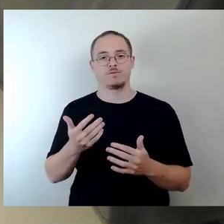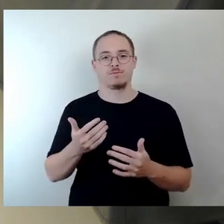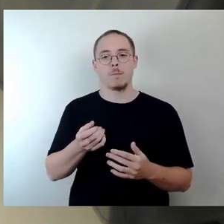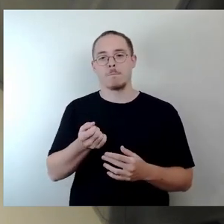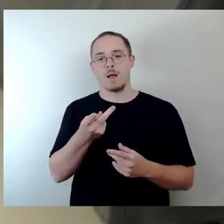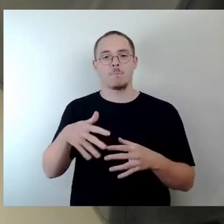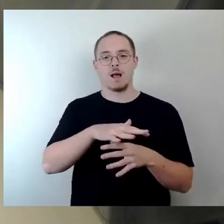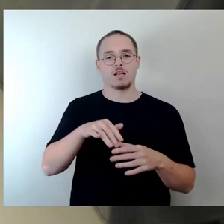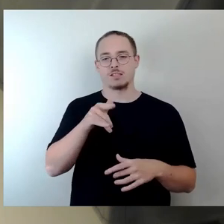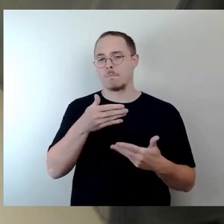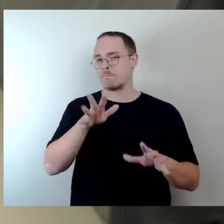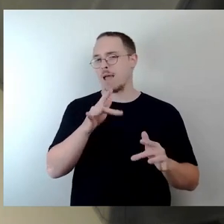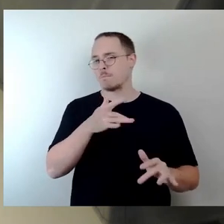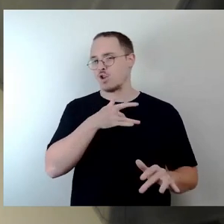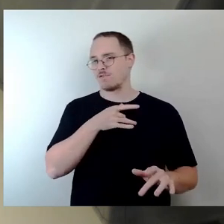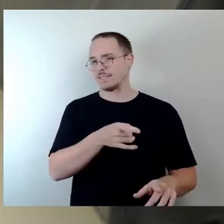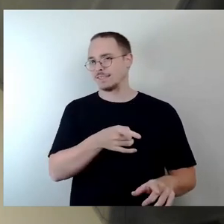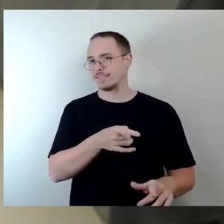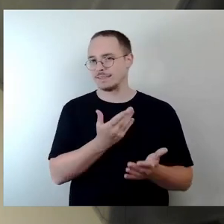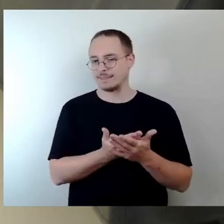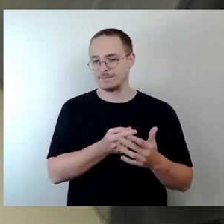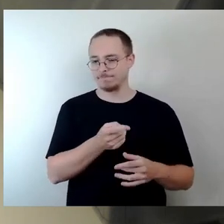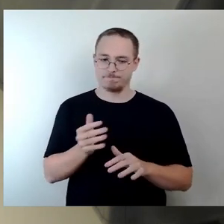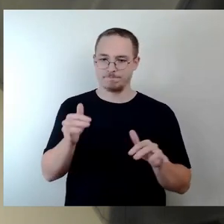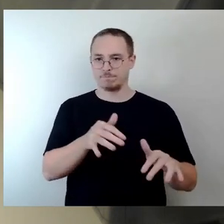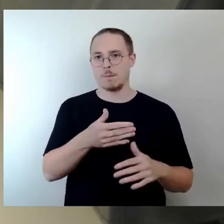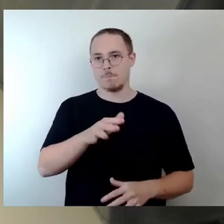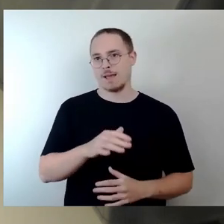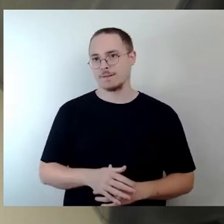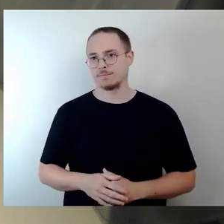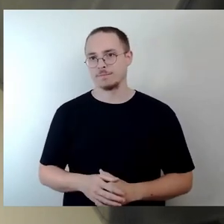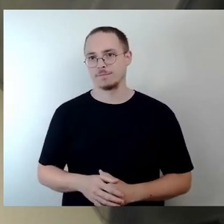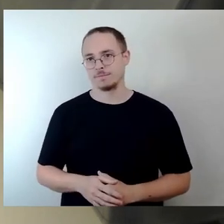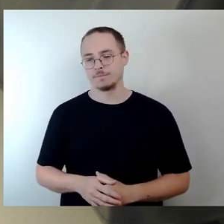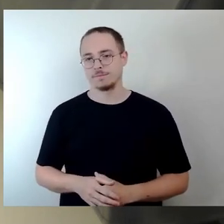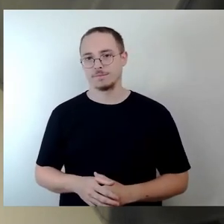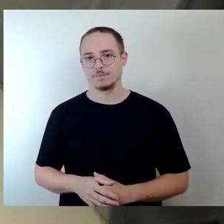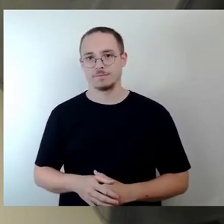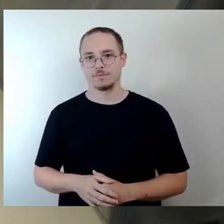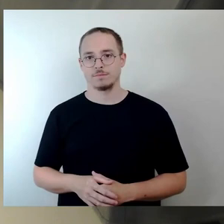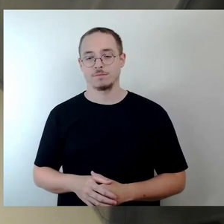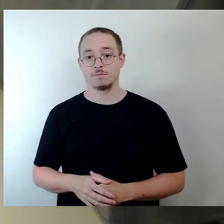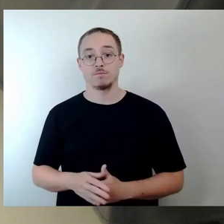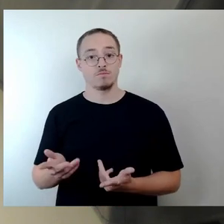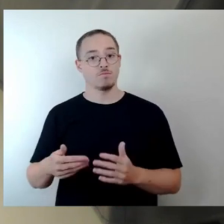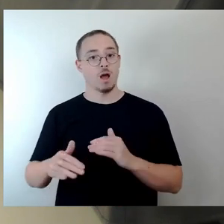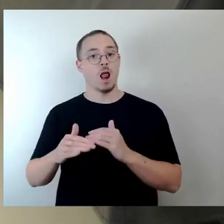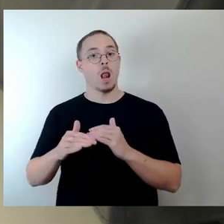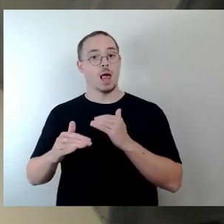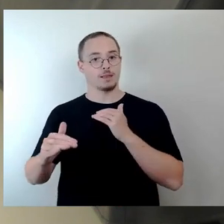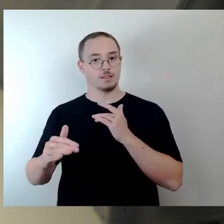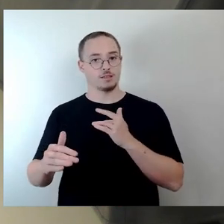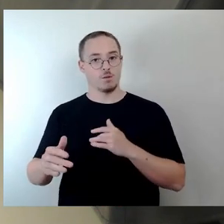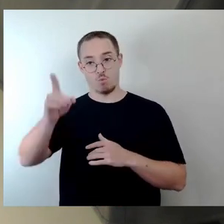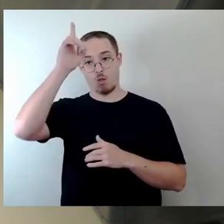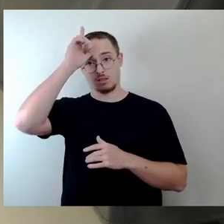Zur Bedrohungsbewertung am Wahltag. Die Landespolizei bewertet die Sicherheitslage